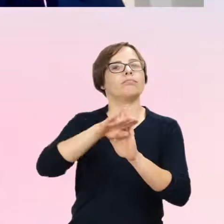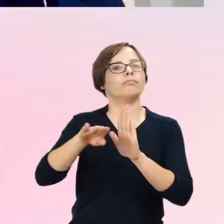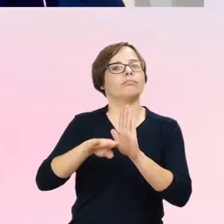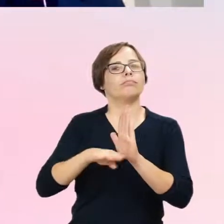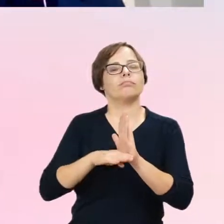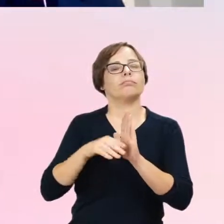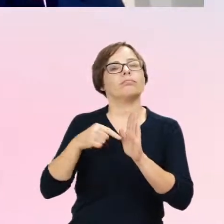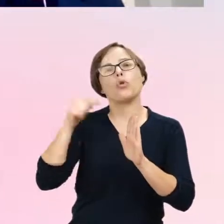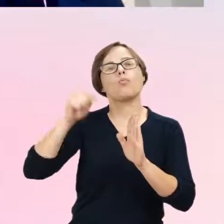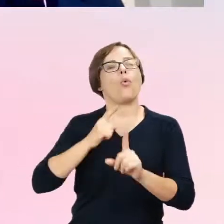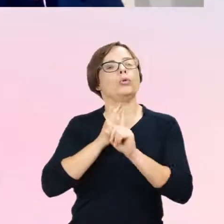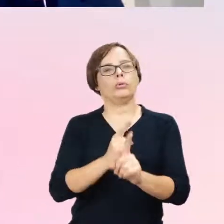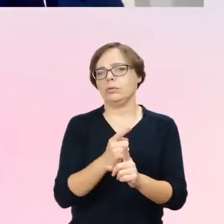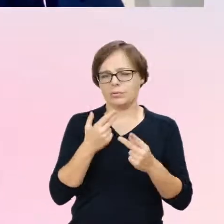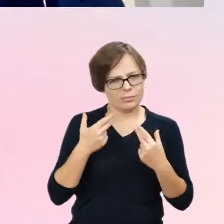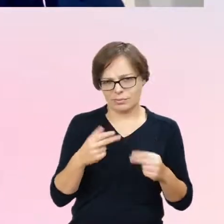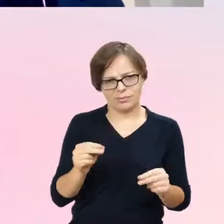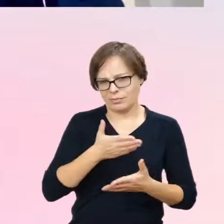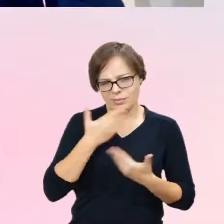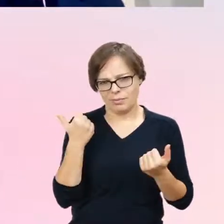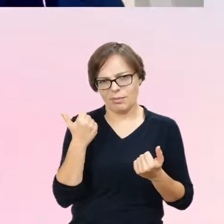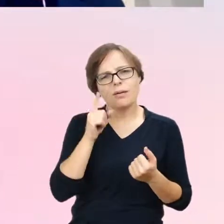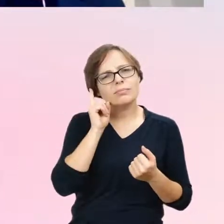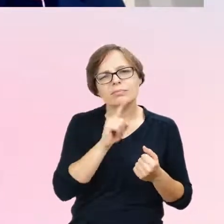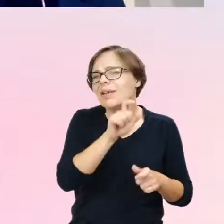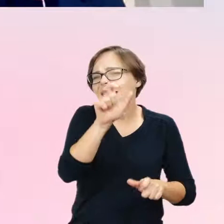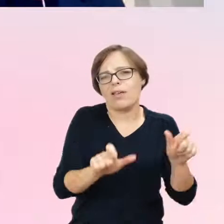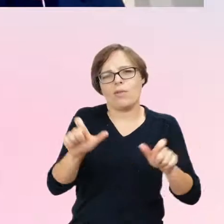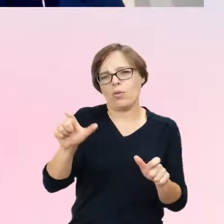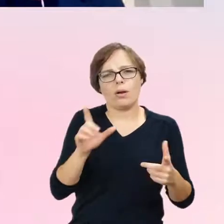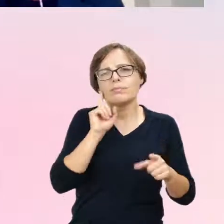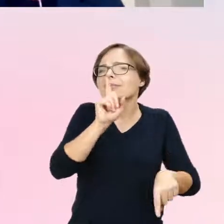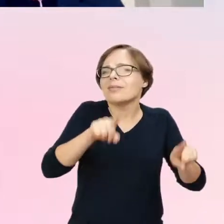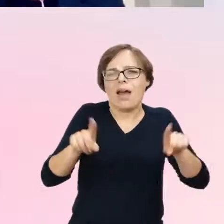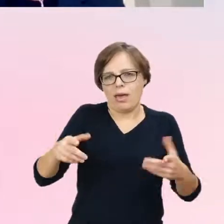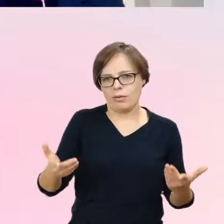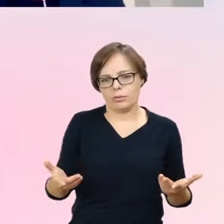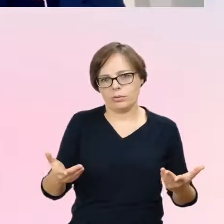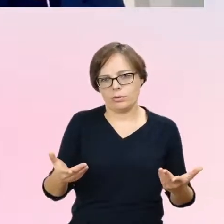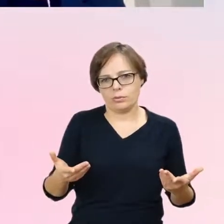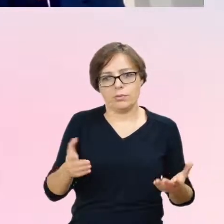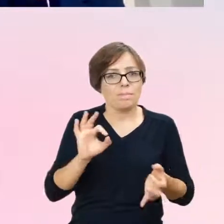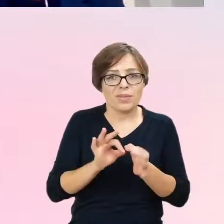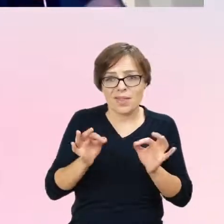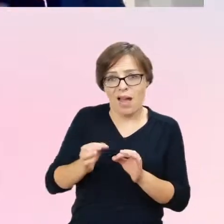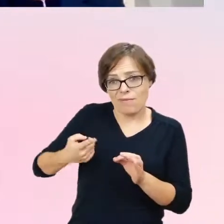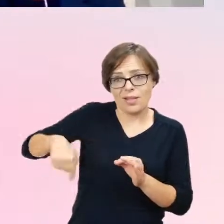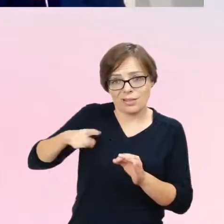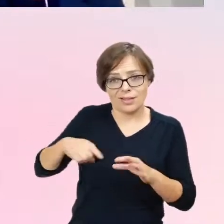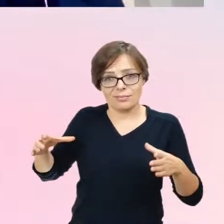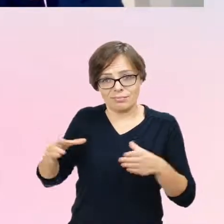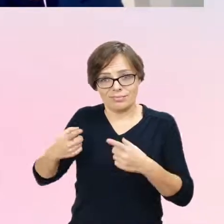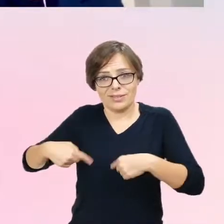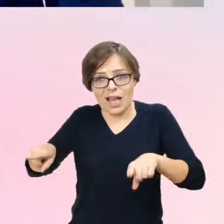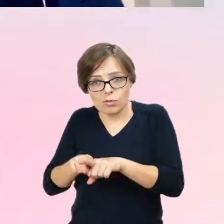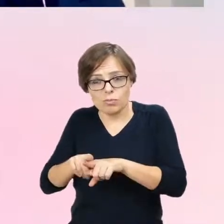Tak naprawdę jest to bardzo wszystko indywidualne i trudno oczekiwać, nawet tak jak pracujemy w naszym zespole, to trudno